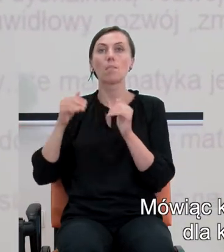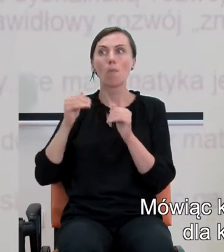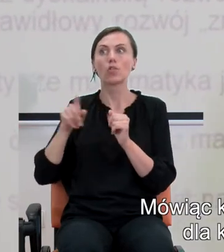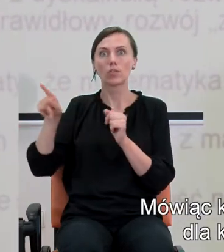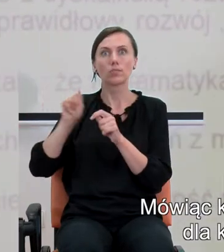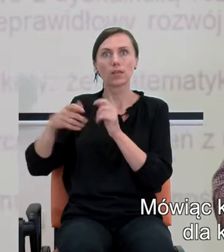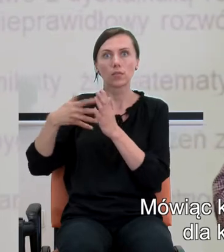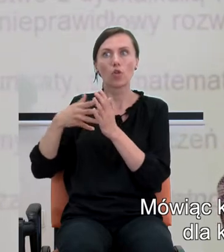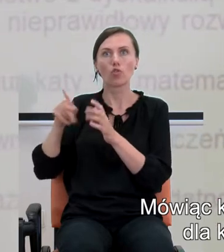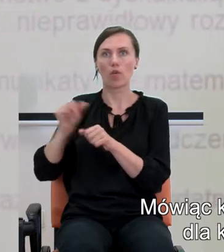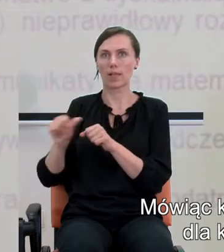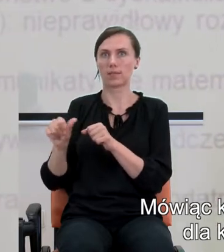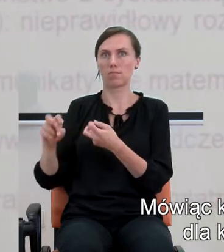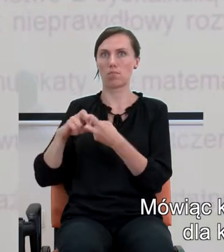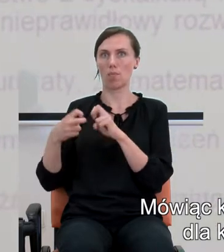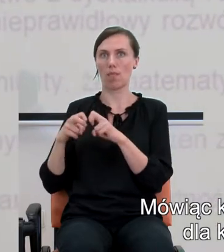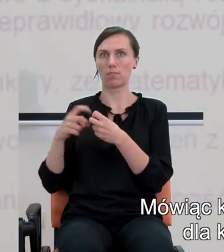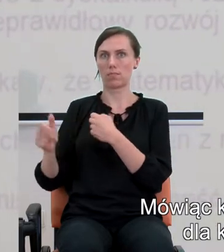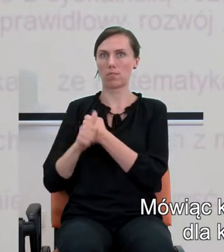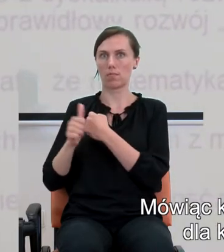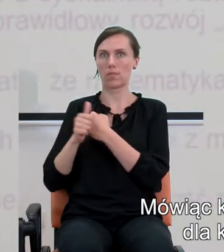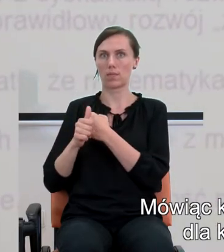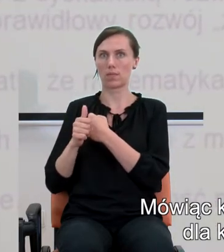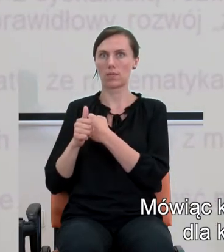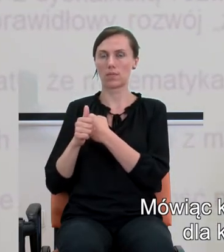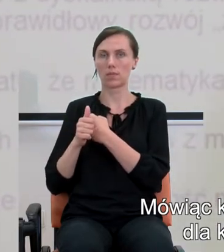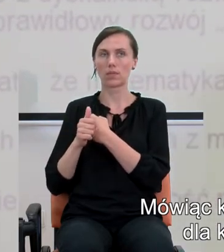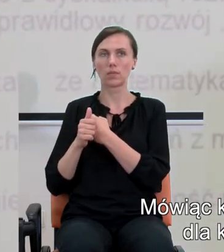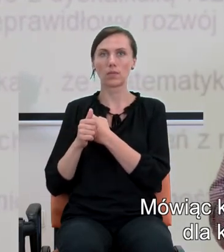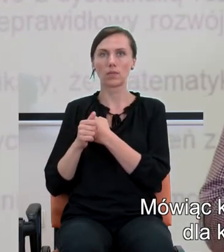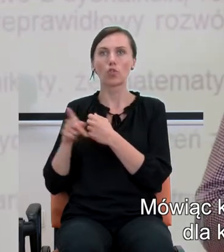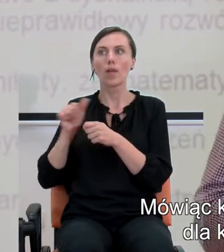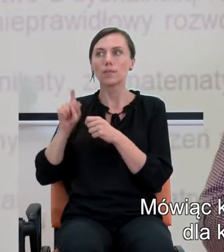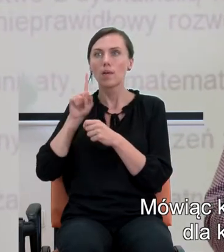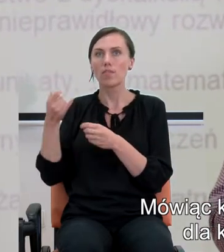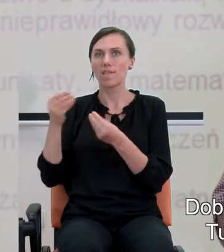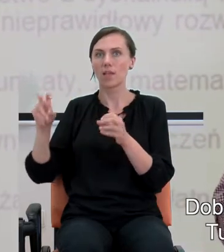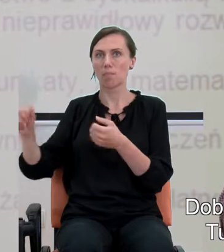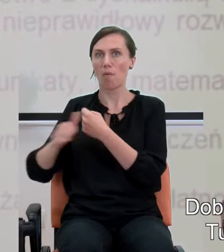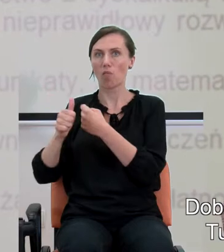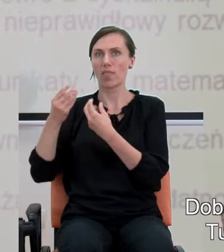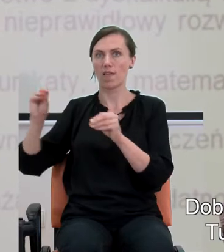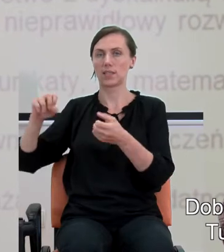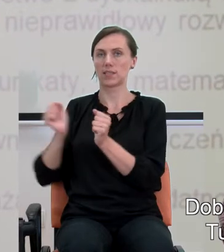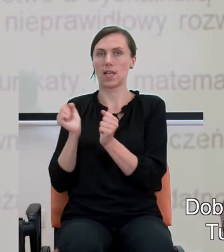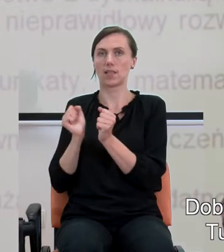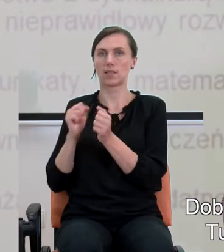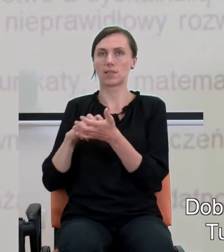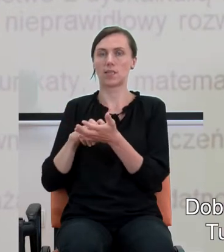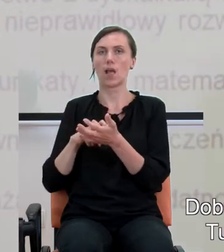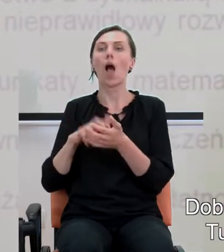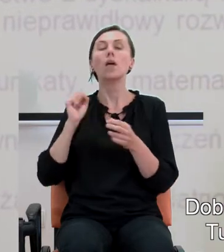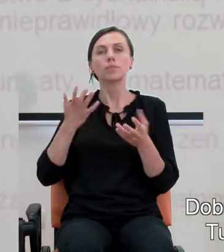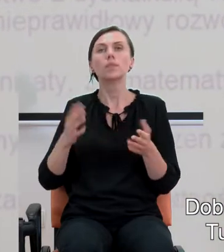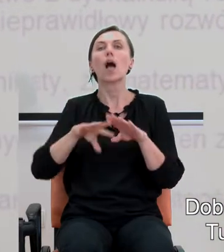testowanie będzie dla kogoś taką sytuacją najbardziej stresową. No dobrze, a skąd ten lęk się w